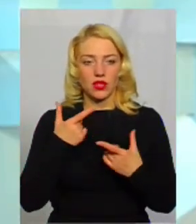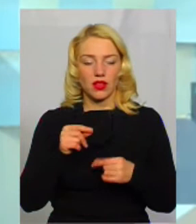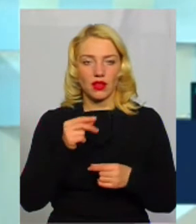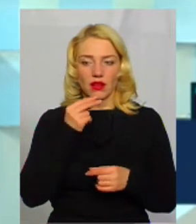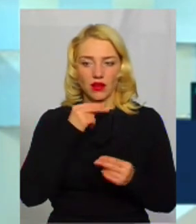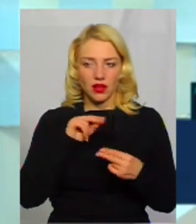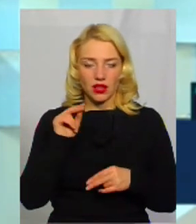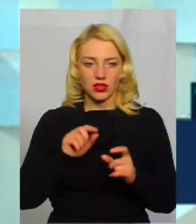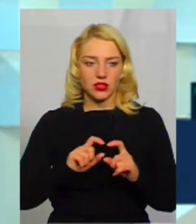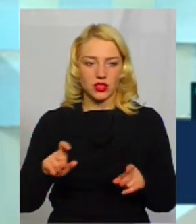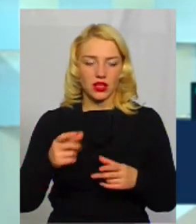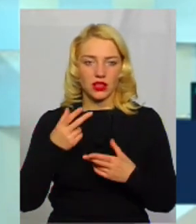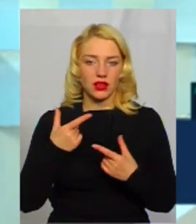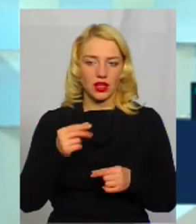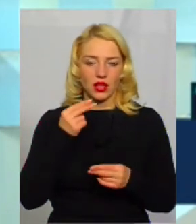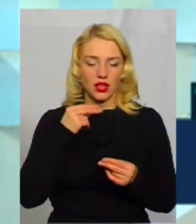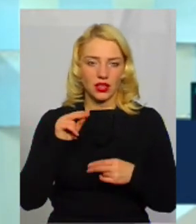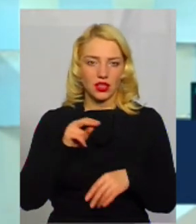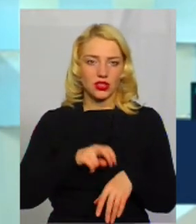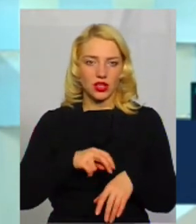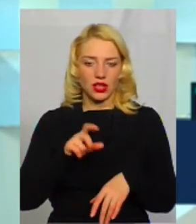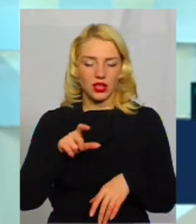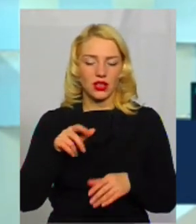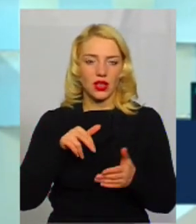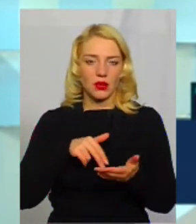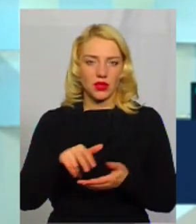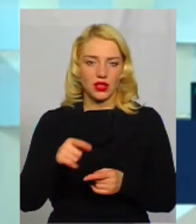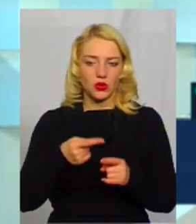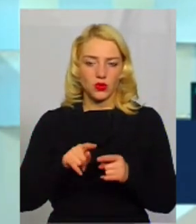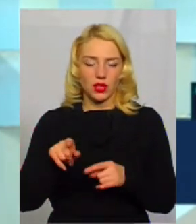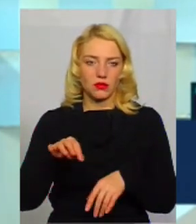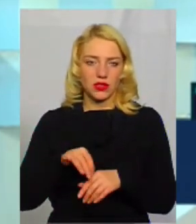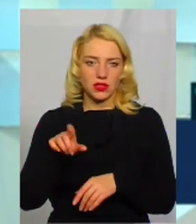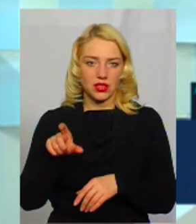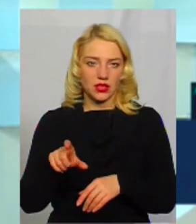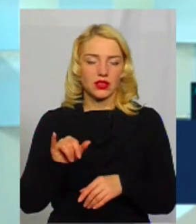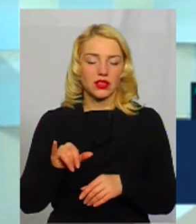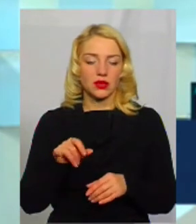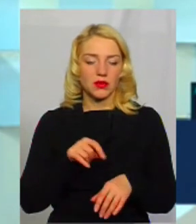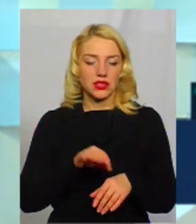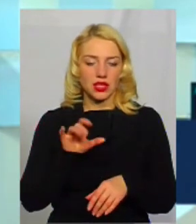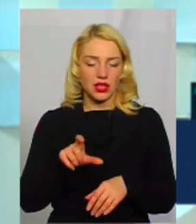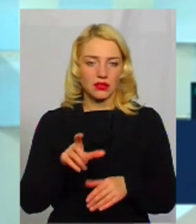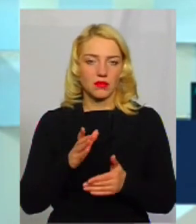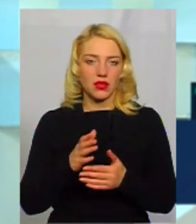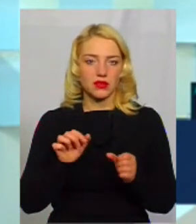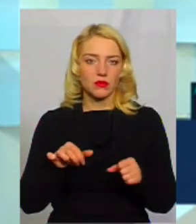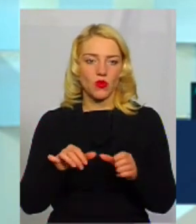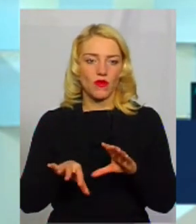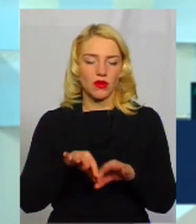заклад, де кращі лікарі, туди і піде пацієнт. Пацієнт буде мати змогу вибрати собі лікарню,